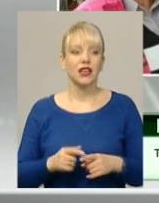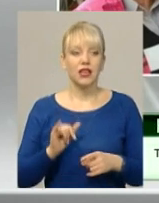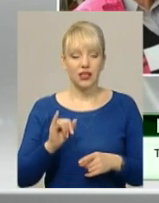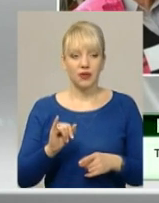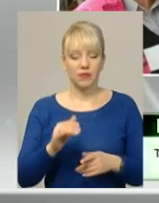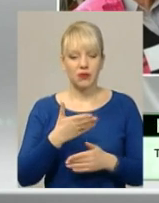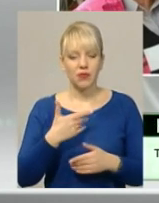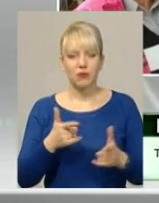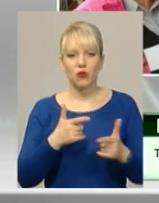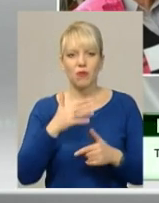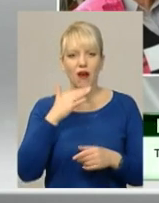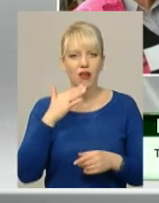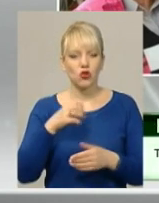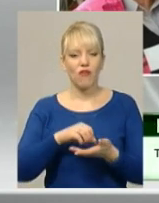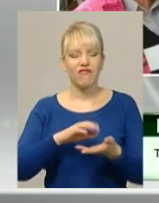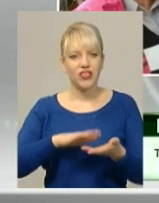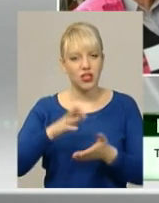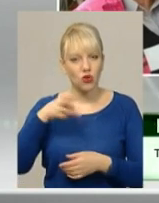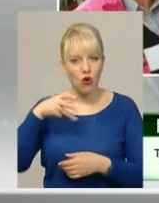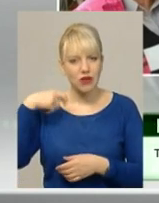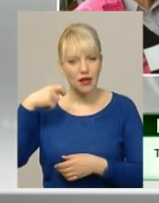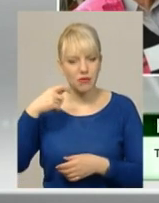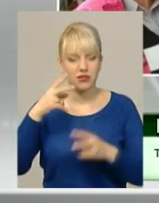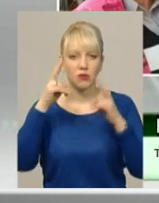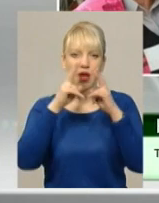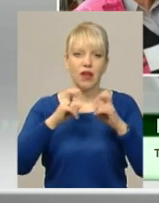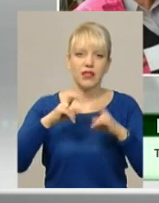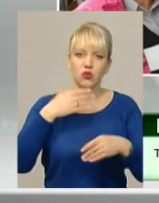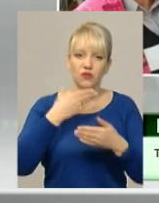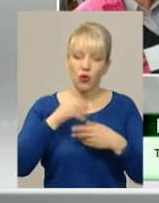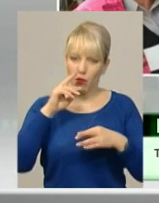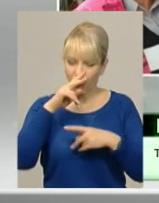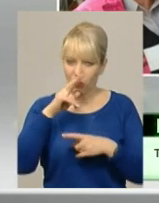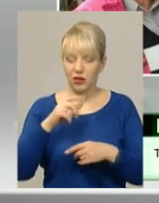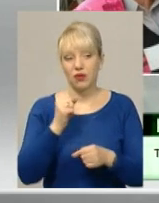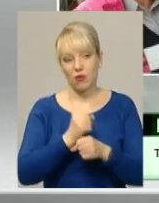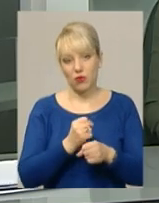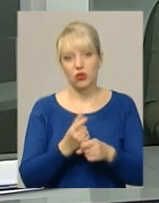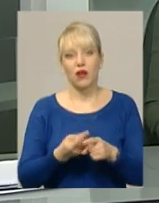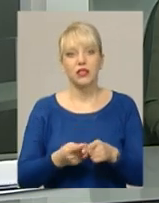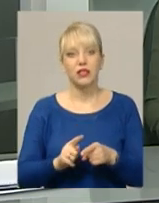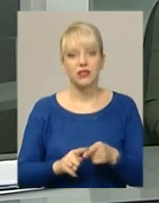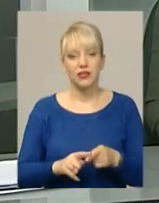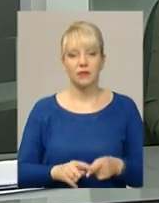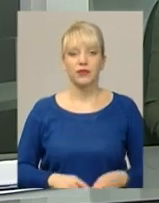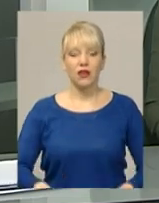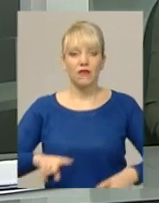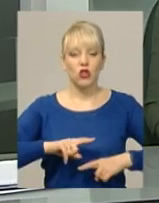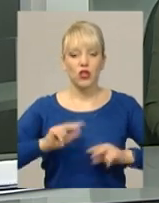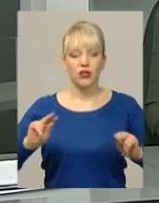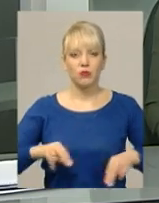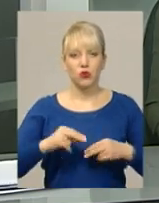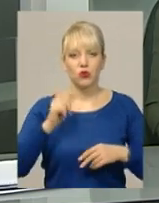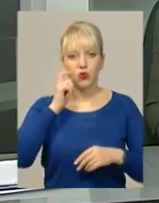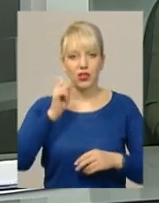передалися багато відео, ми записуємо відео, ми аналізуємо свої помилки і попрацювали над цим. Фінал чемпіонату